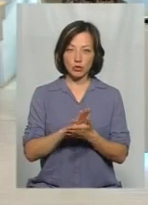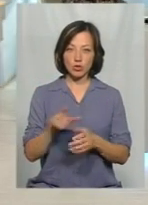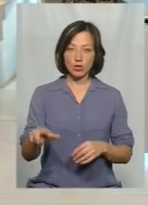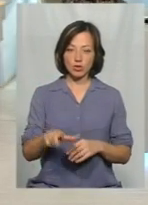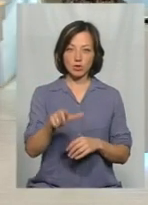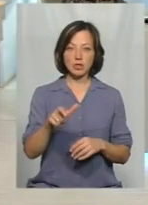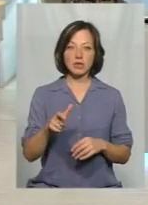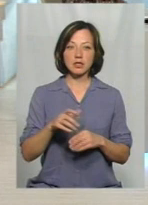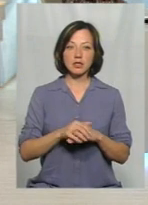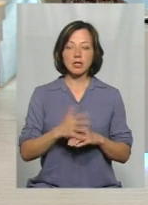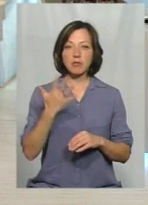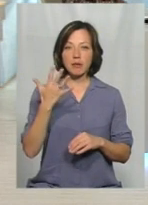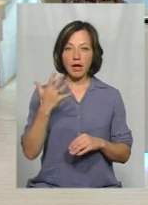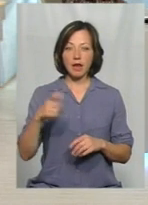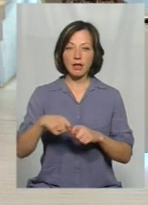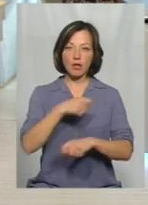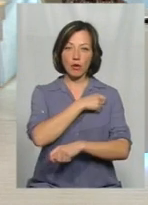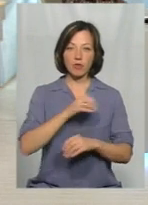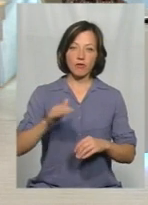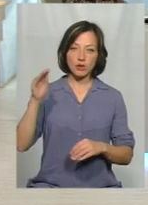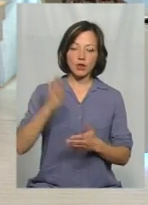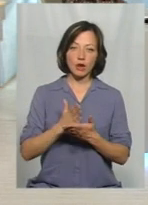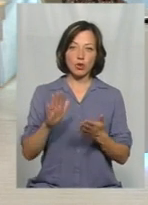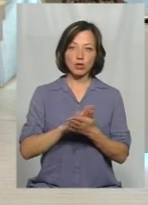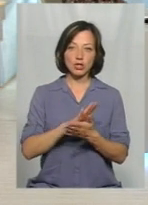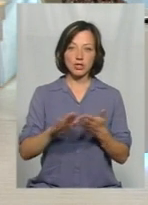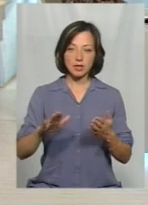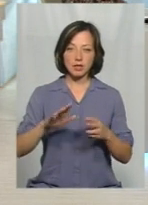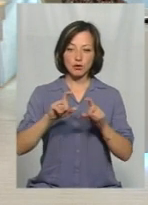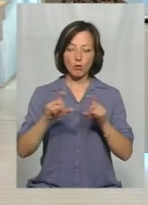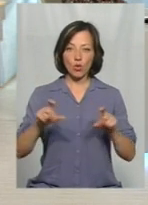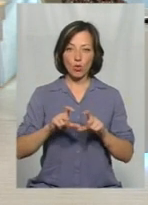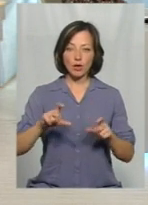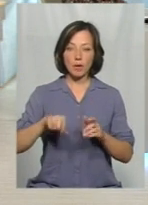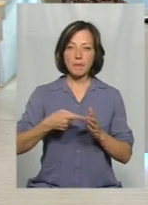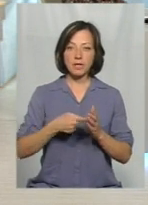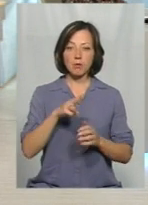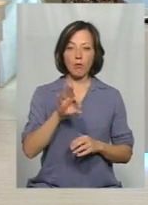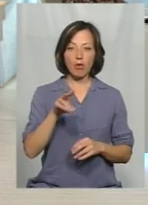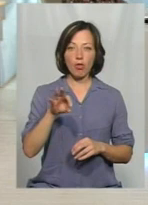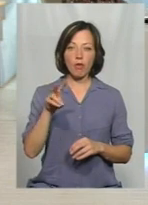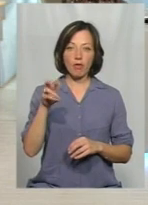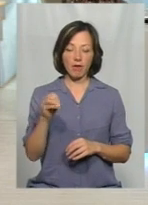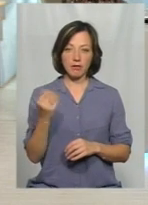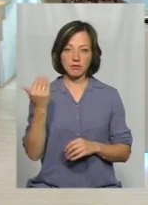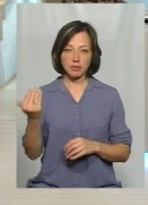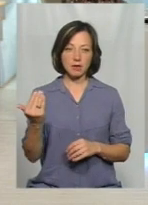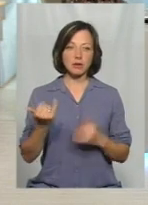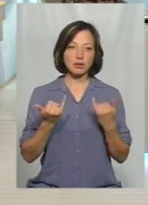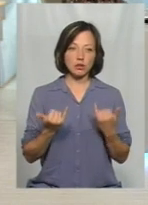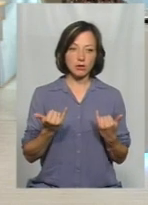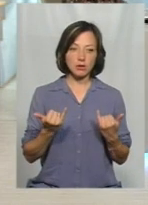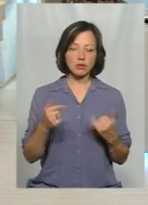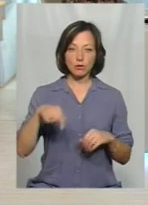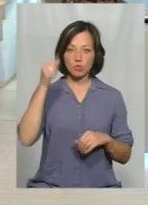висновку брали. За п'ять кілометрів вище по течі є очисні споруди комунальні з метаполонного. І крім того, вже зараз цьому році